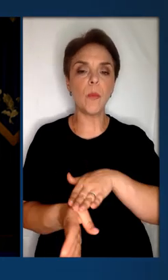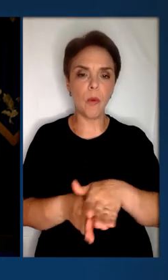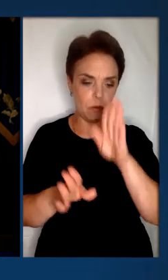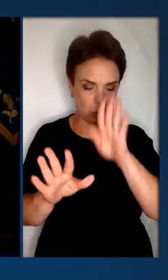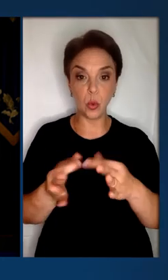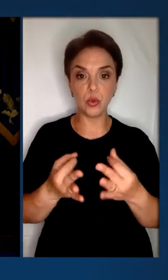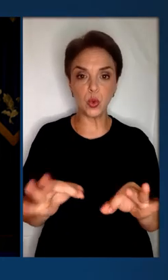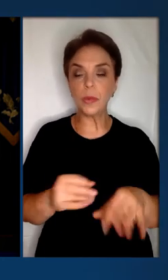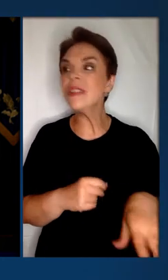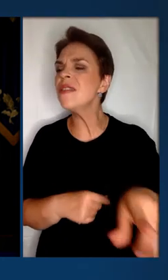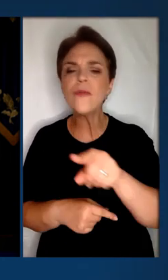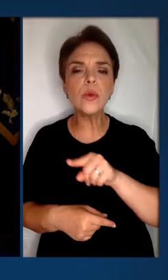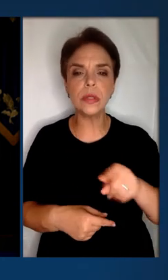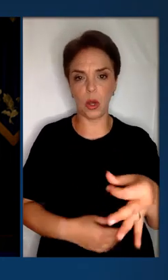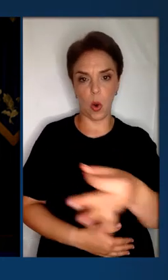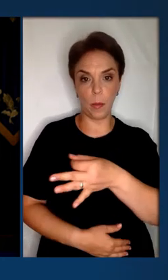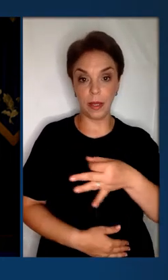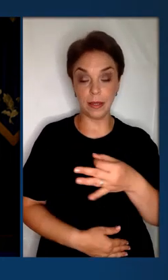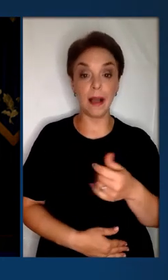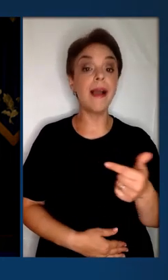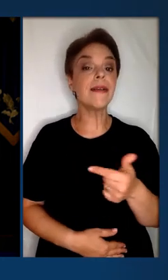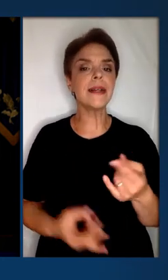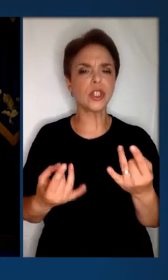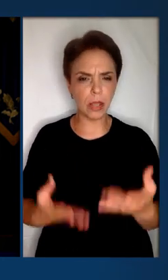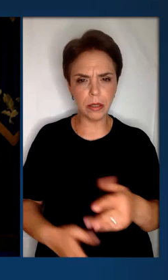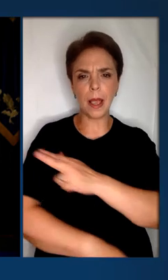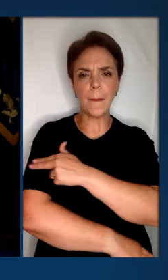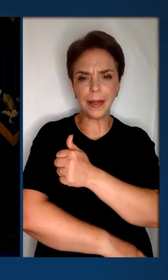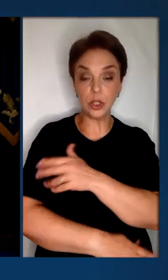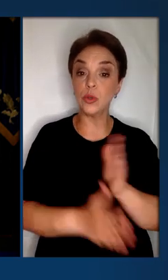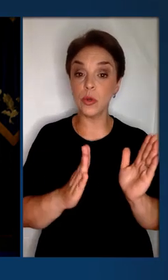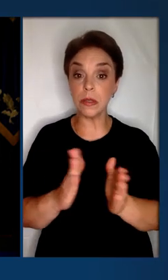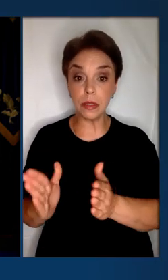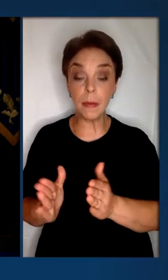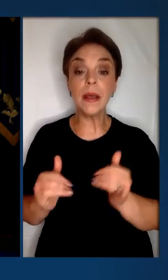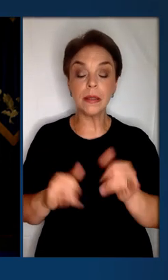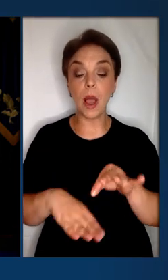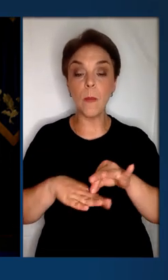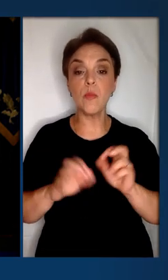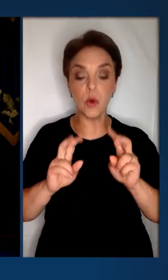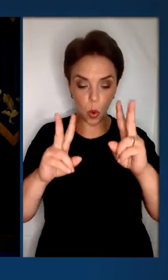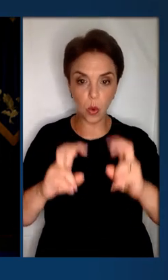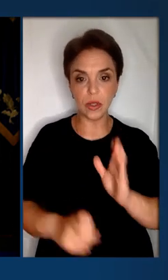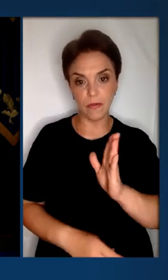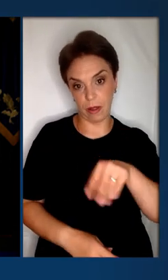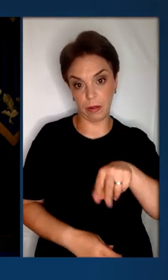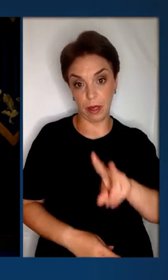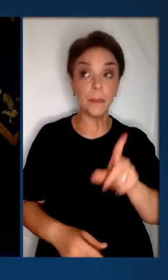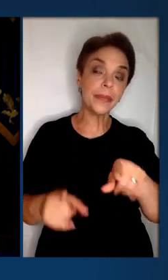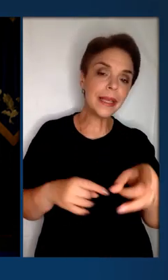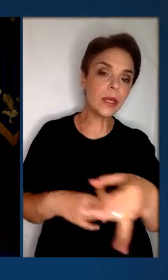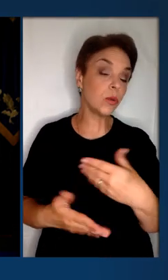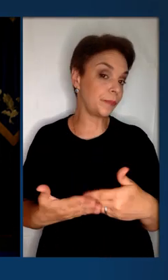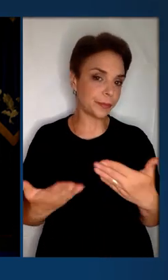повна доступність в усіх областях цивільної медичної системи для проходження ВЛК.